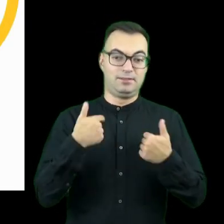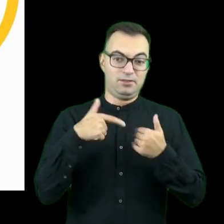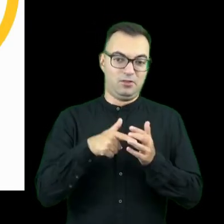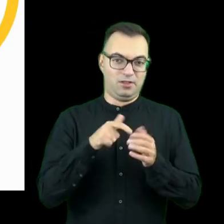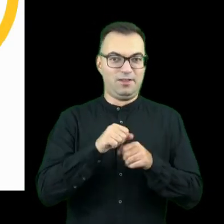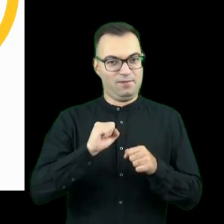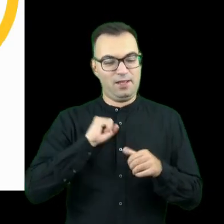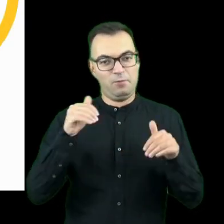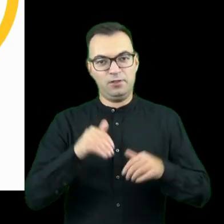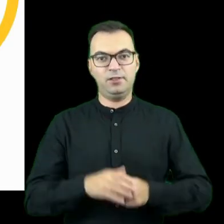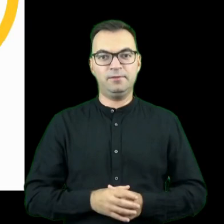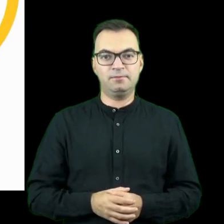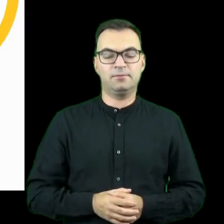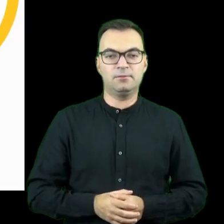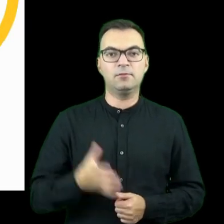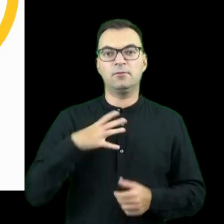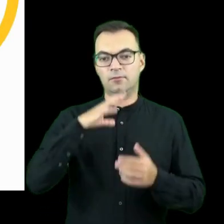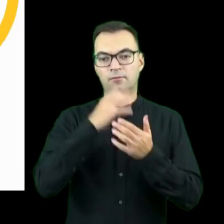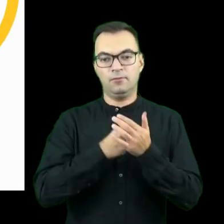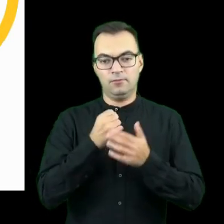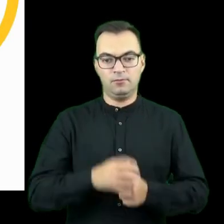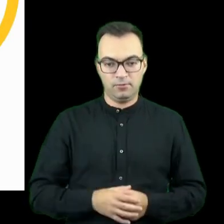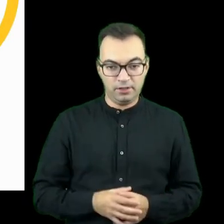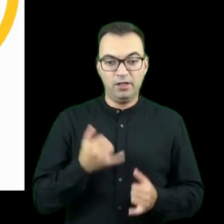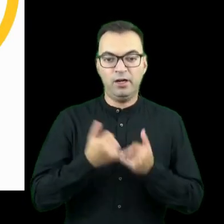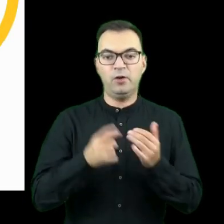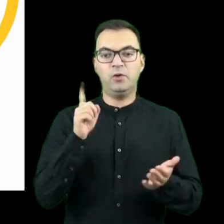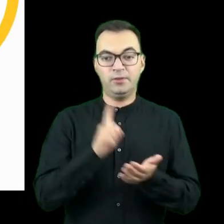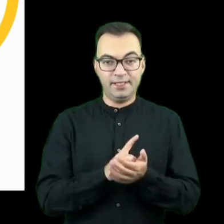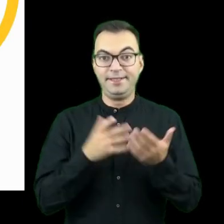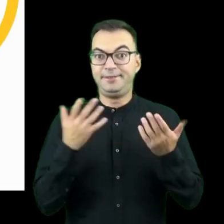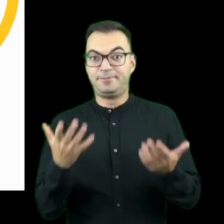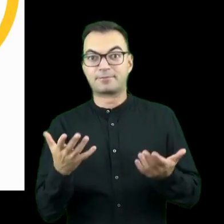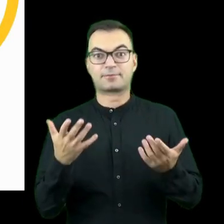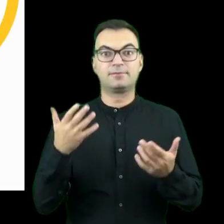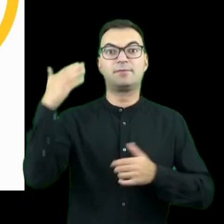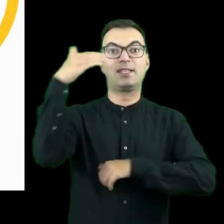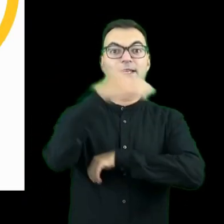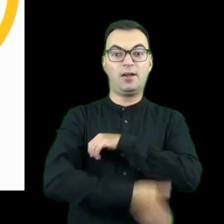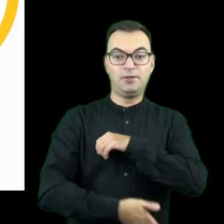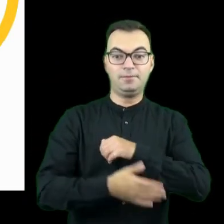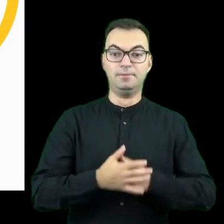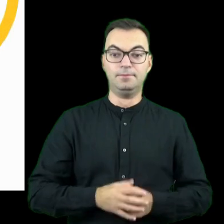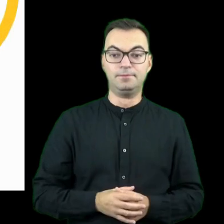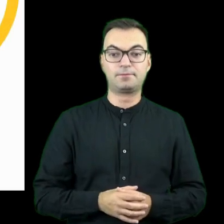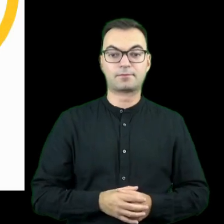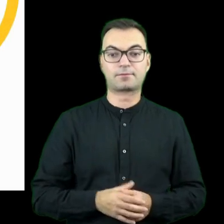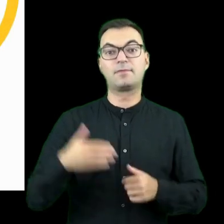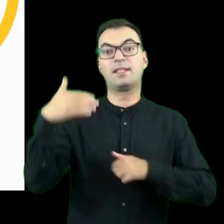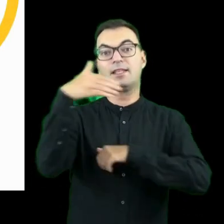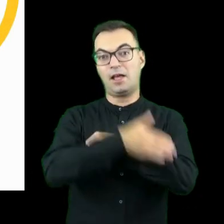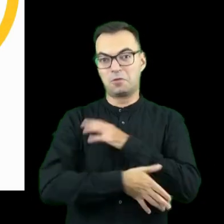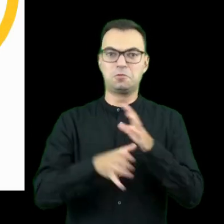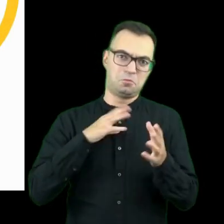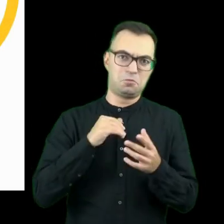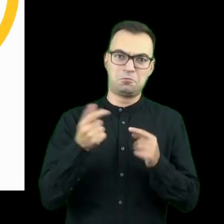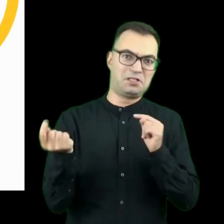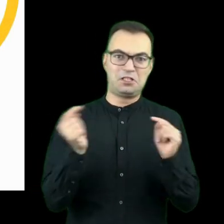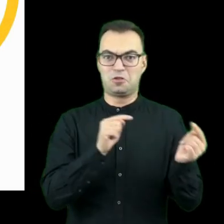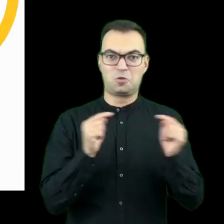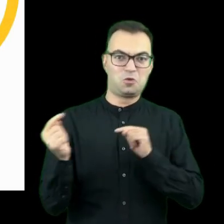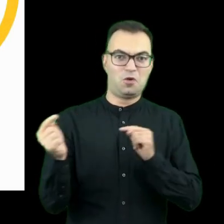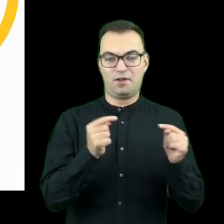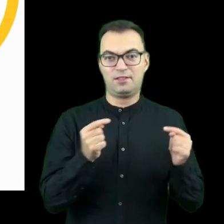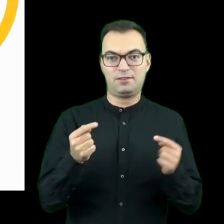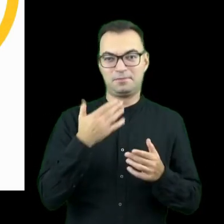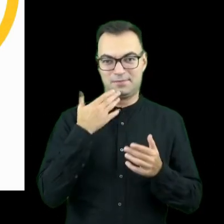Was bardzo, żebyście to wykorzystali. Jeżeli nam się uda, to na koniec też możemy dyskutować znowu przy użyciu